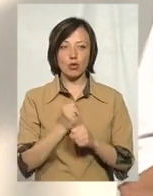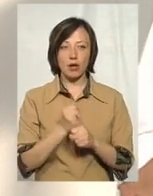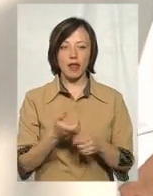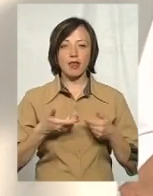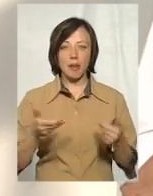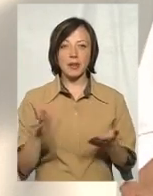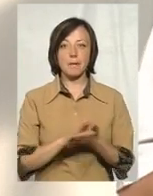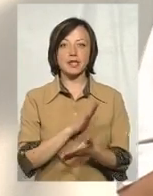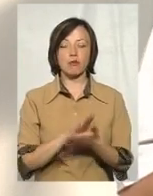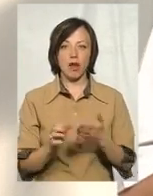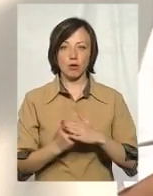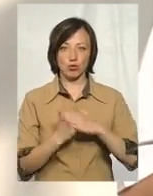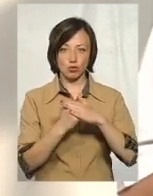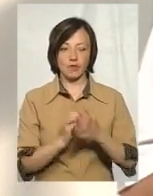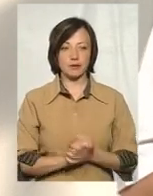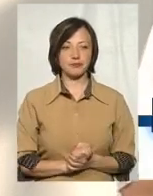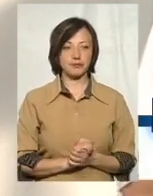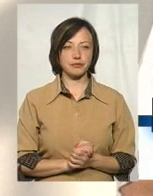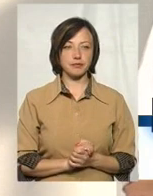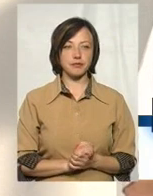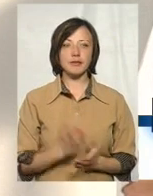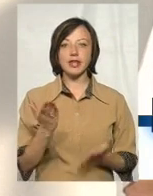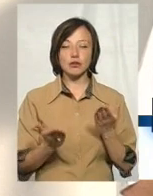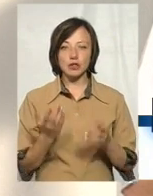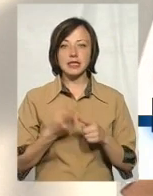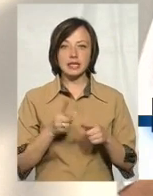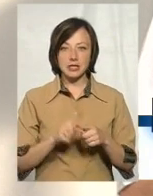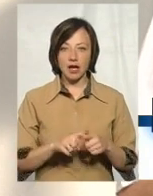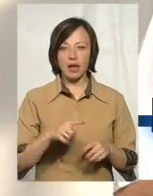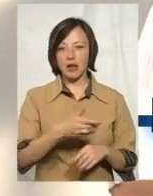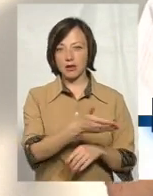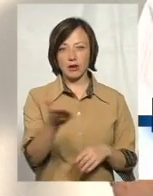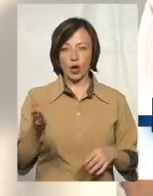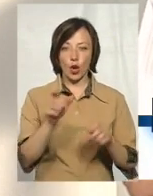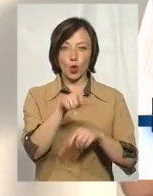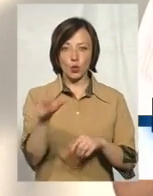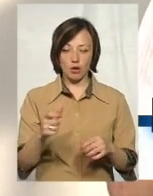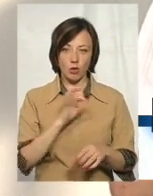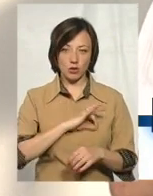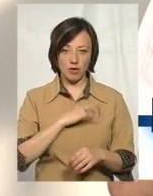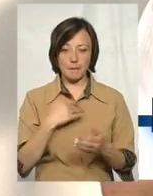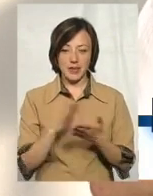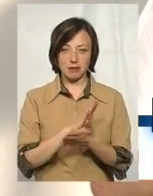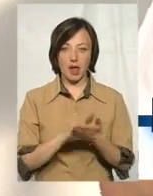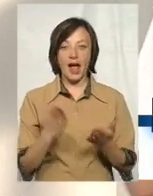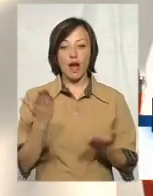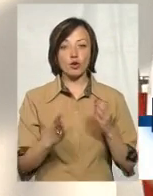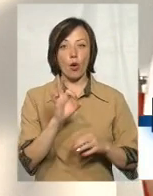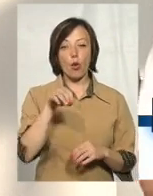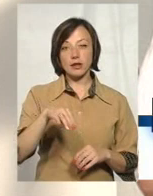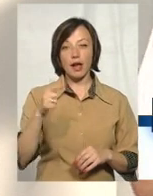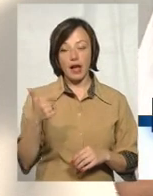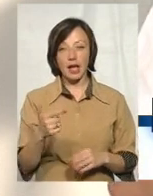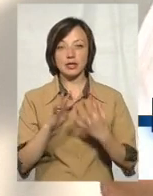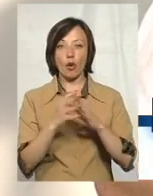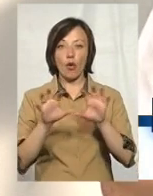безоплатній основі. Якщо це криниця громадського користування. Якщо об'єднана територіальна громада, сільський